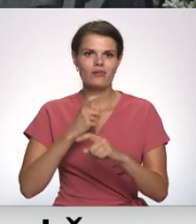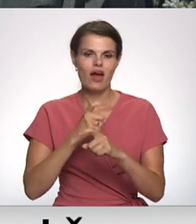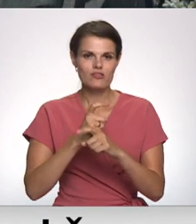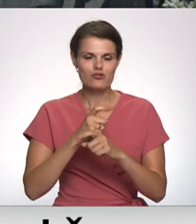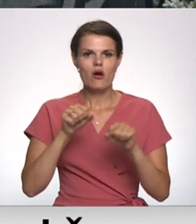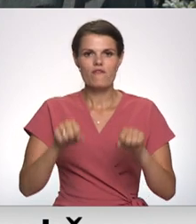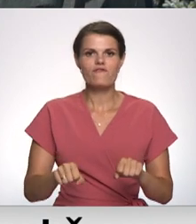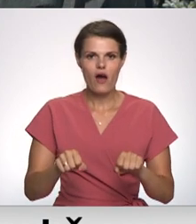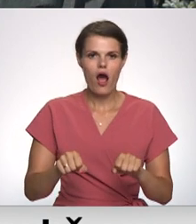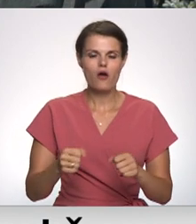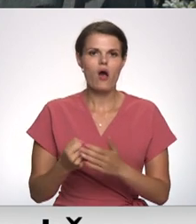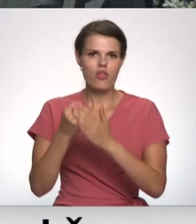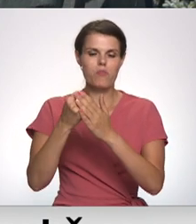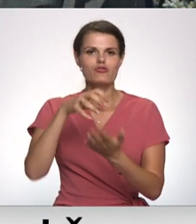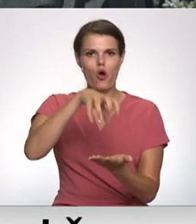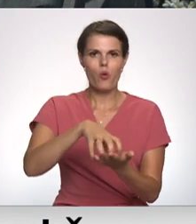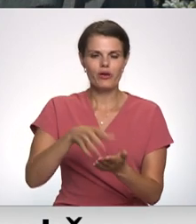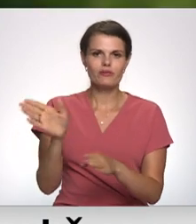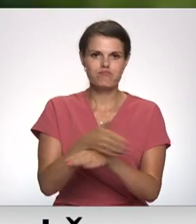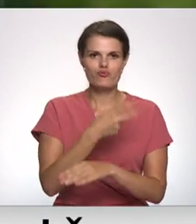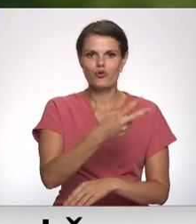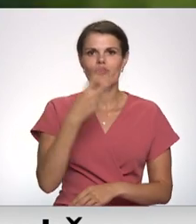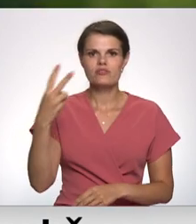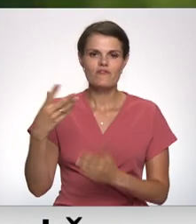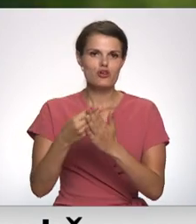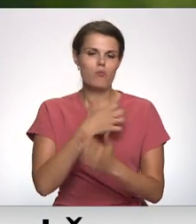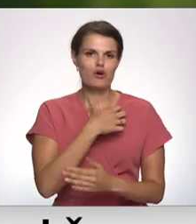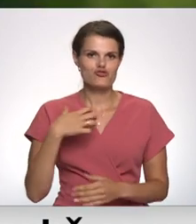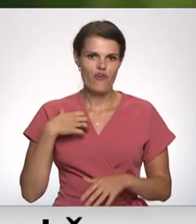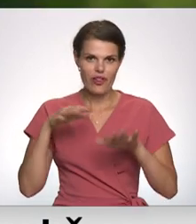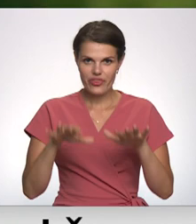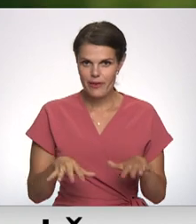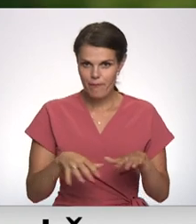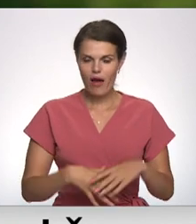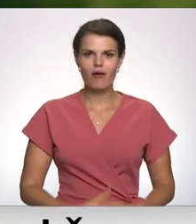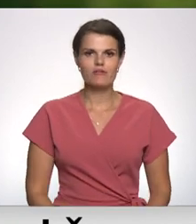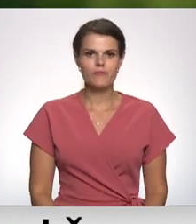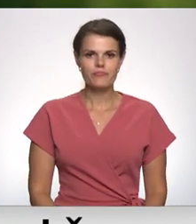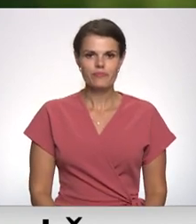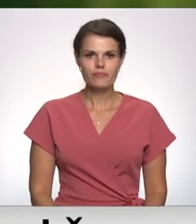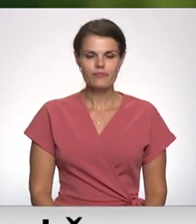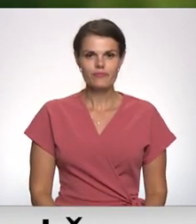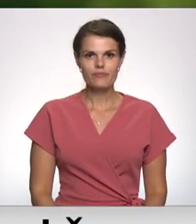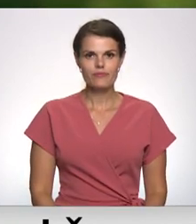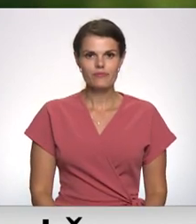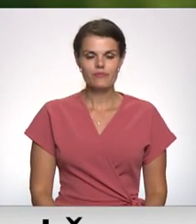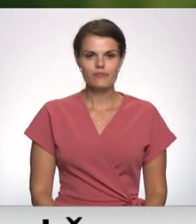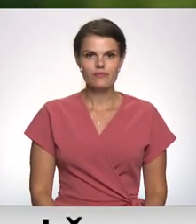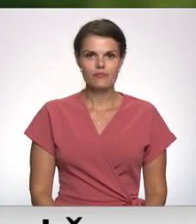demontējumus objektus 22 pašvaldībās. Beatrice Jakobsoninese brīvere, Vitālijs Duderenoks, Latgales regionālā